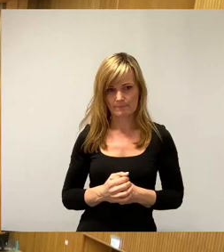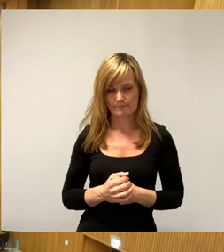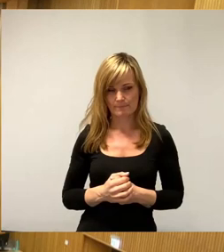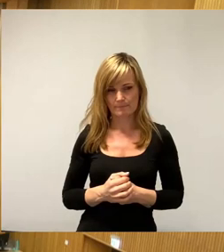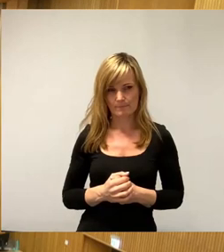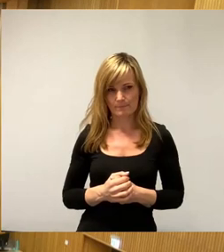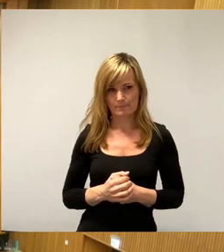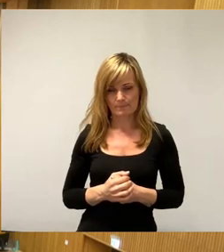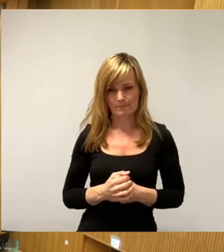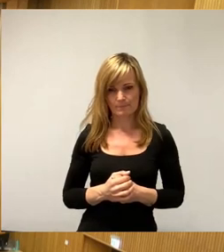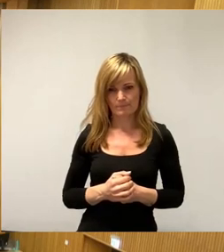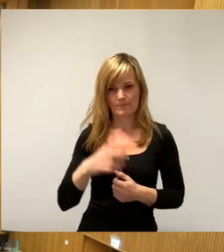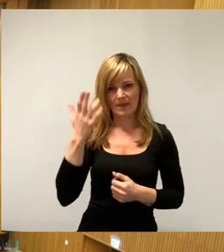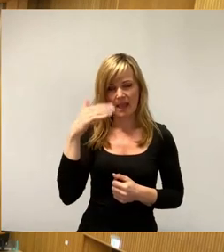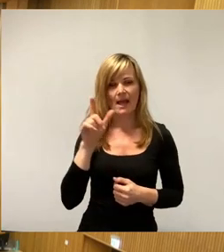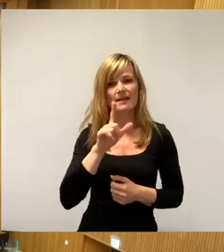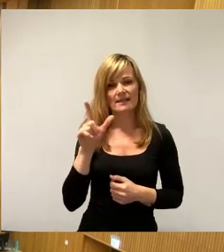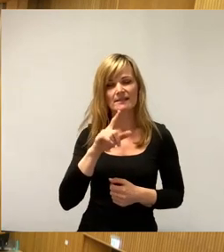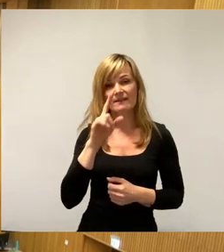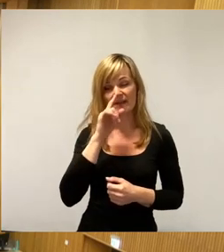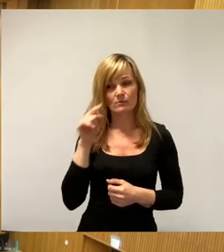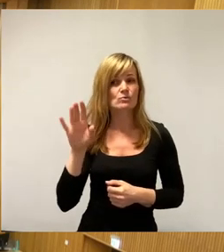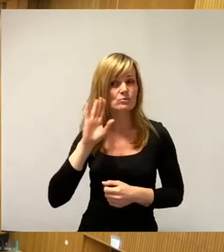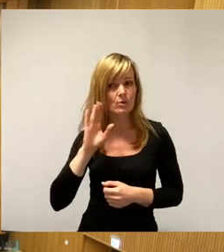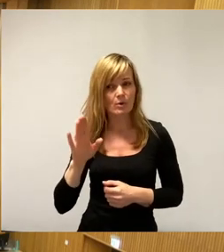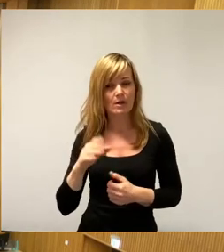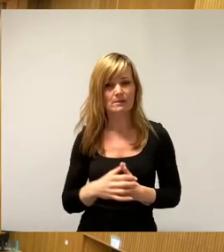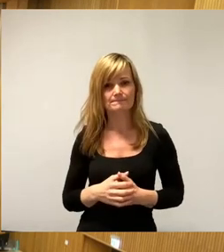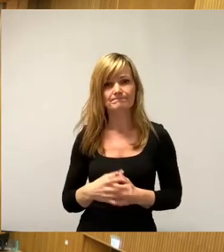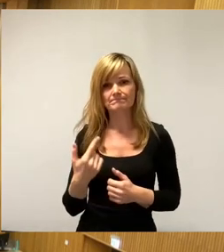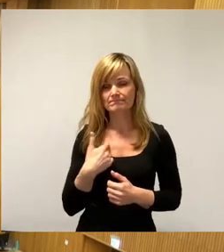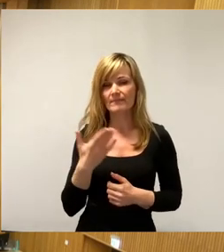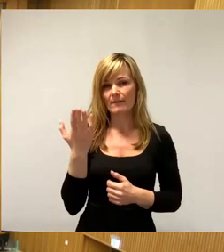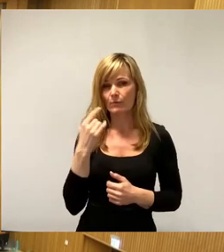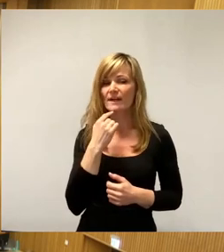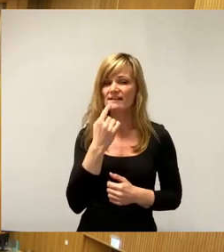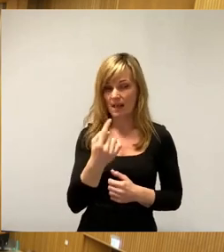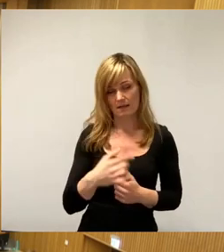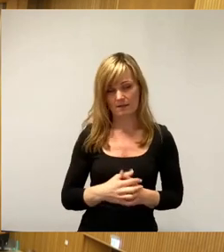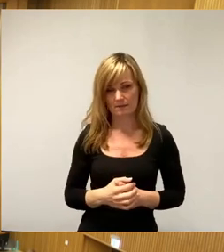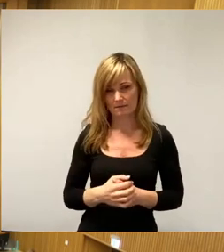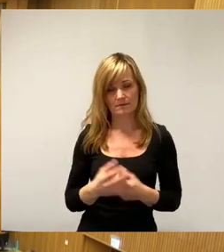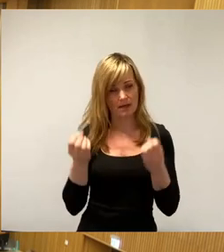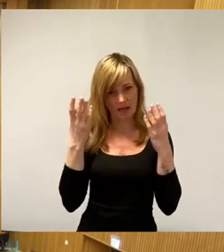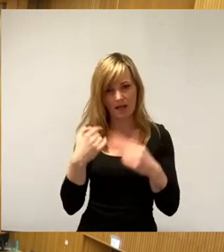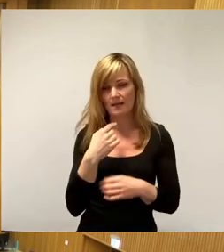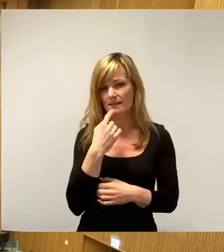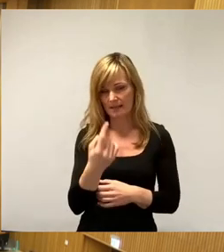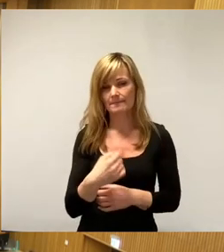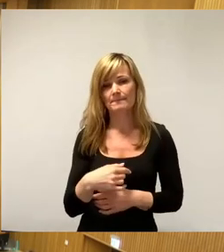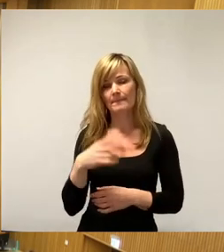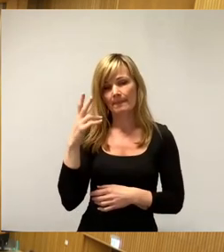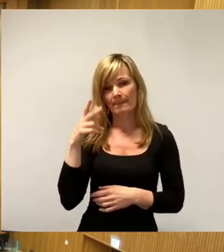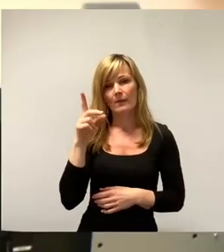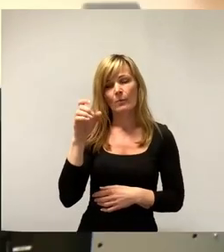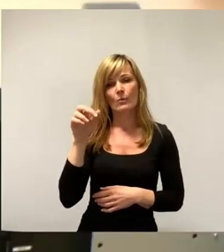Also, Herr Lichte, wenn Sie zugehört haben, hatte ich eindeutig gesagt in der Rede, dass der Öda nicht